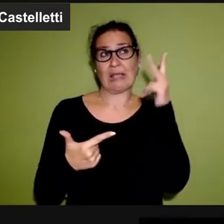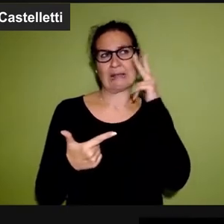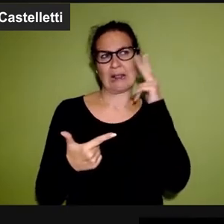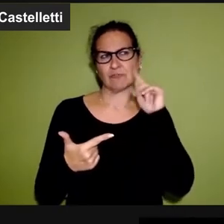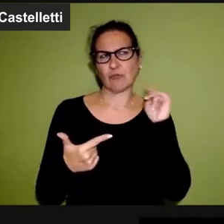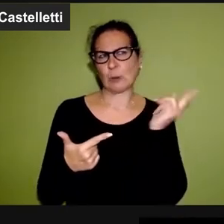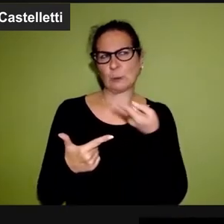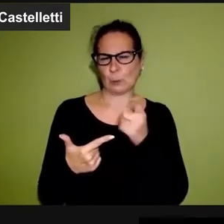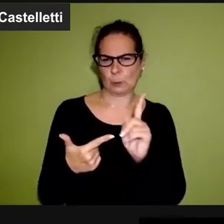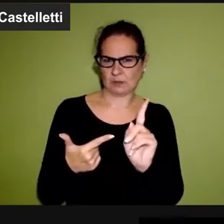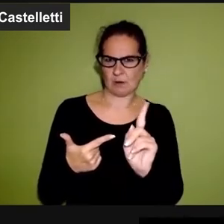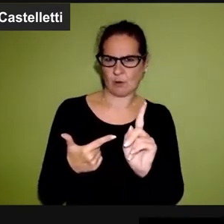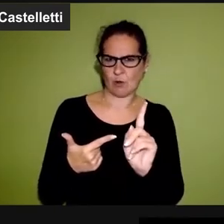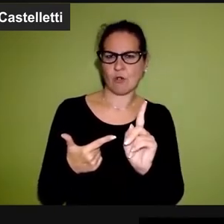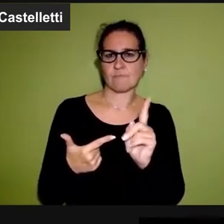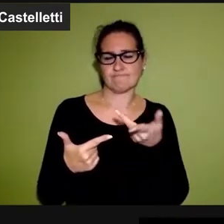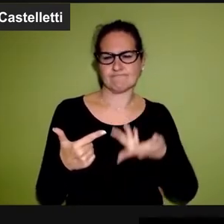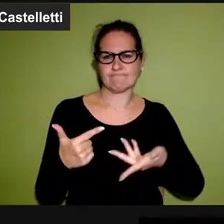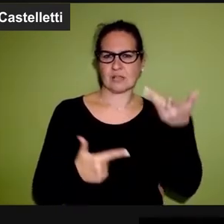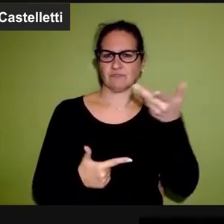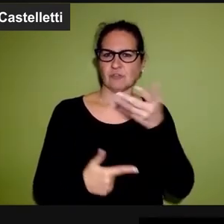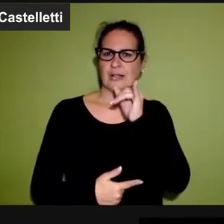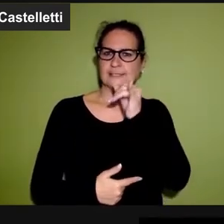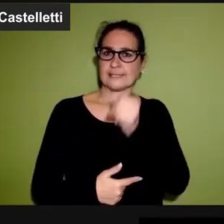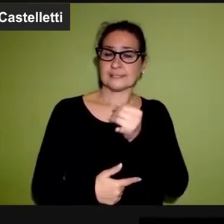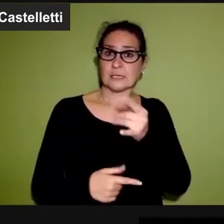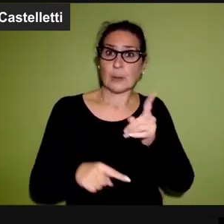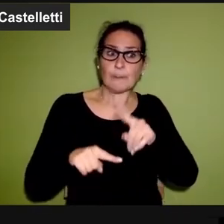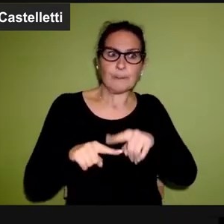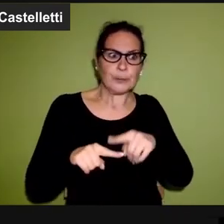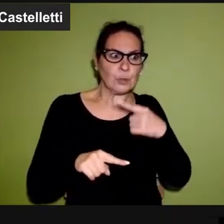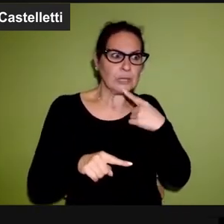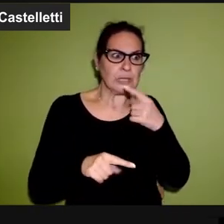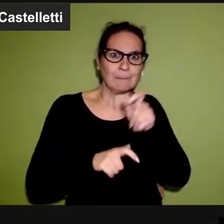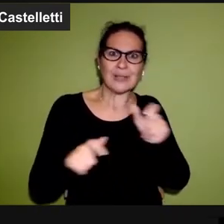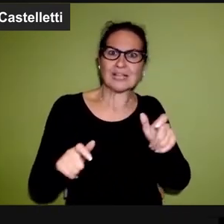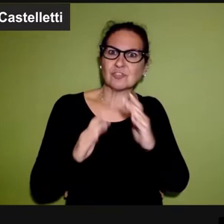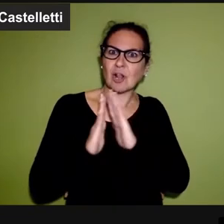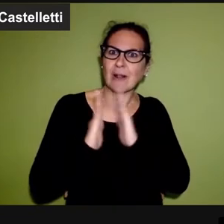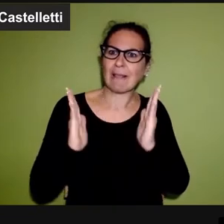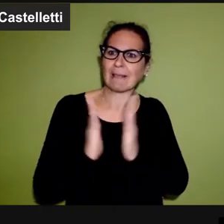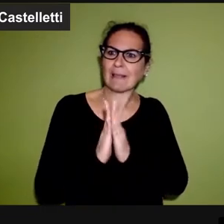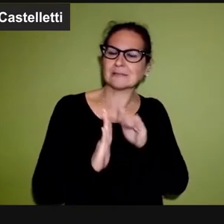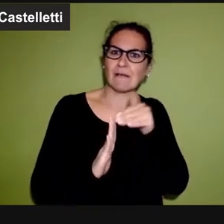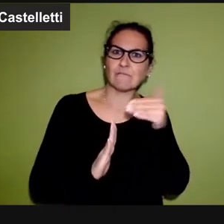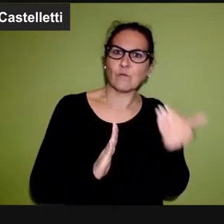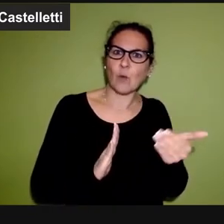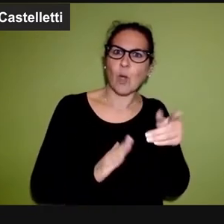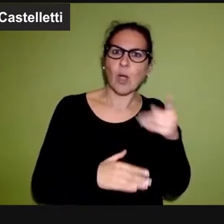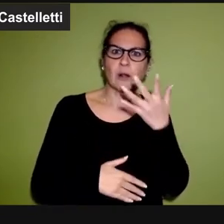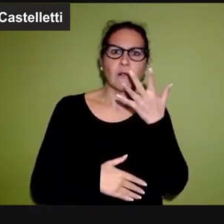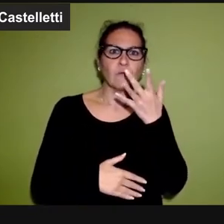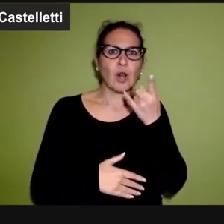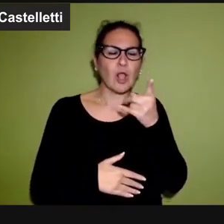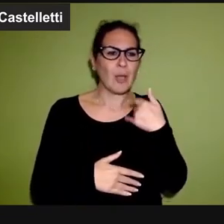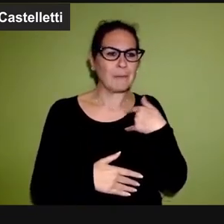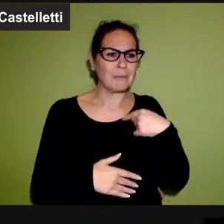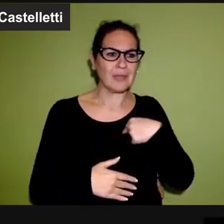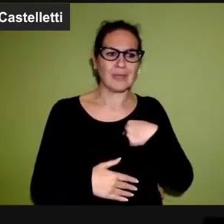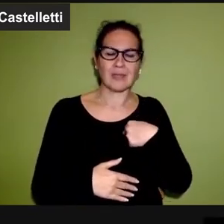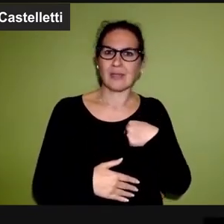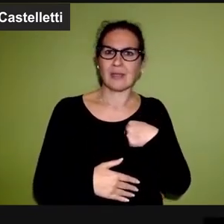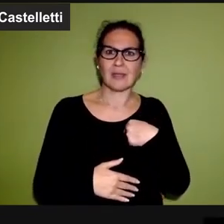altre religioni non tutte ma spesso e anche qualche laico ahimè, invece per